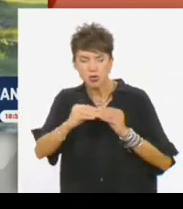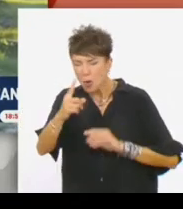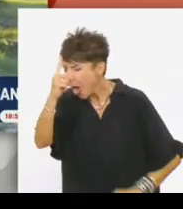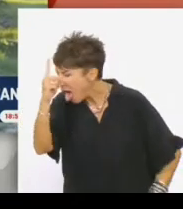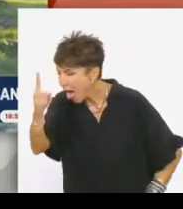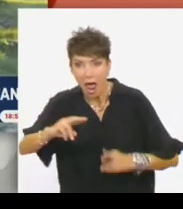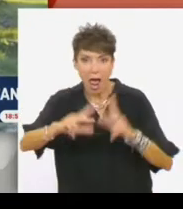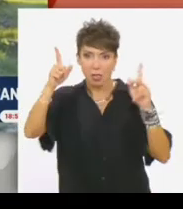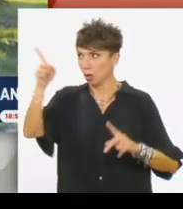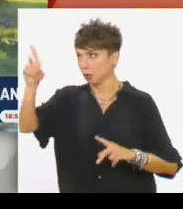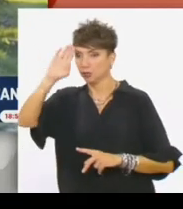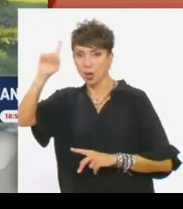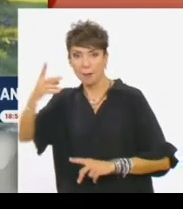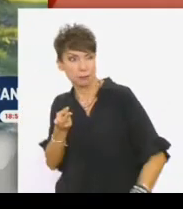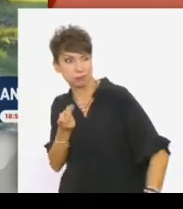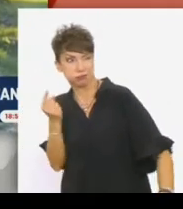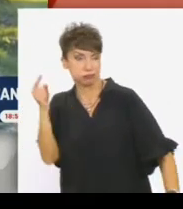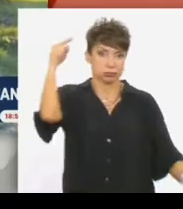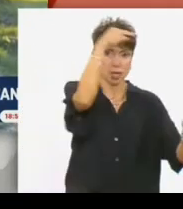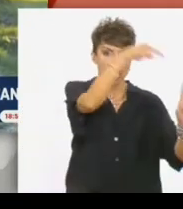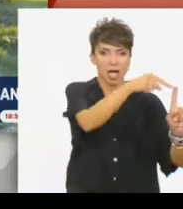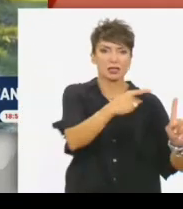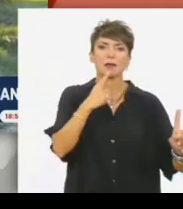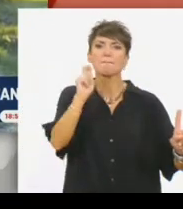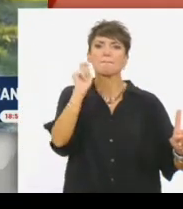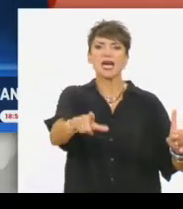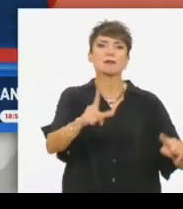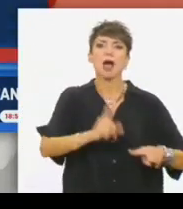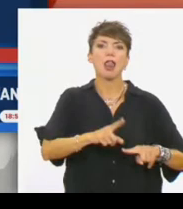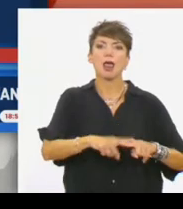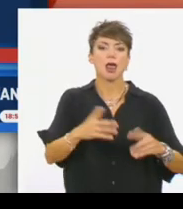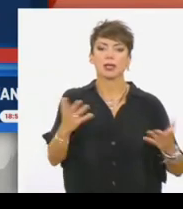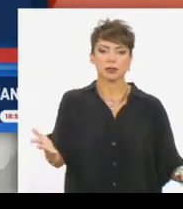εχθρός του Ταγί Περντογάν, στέλνει το δικό του μήνυμα στην Ελλάδα και τους Έλληνες.